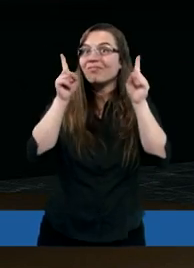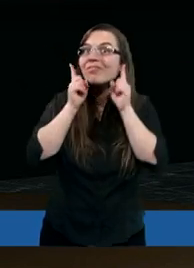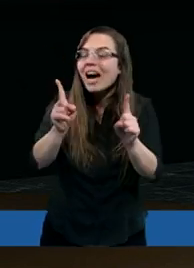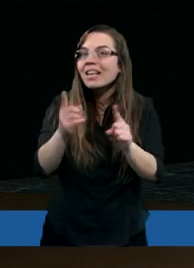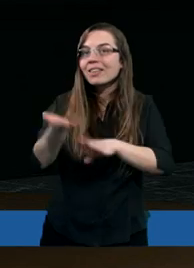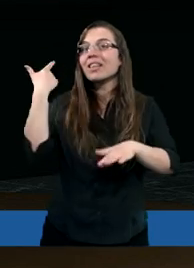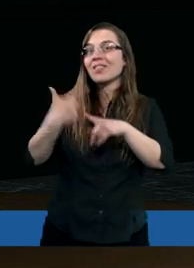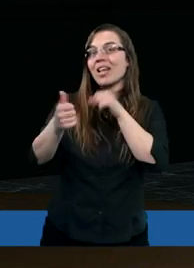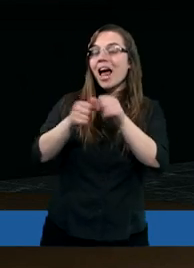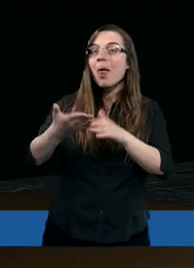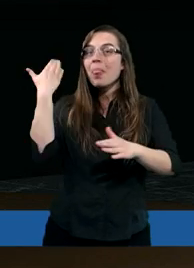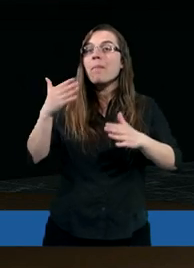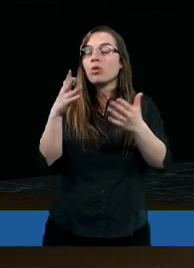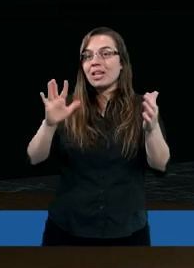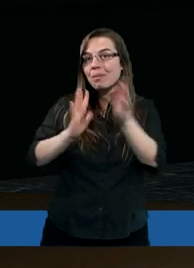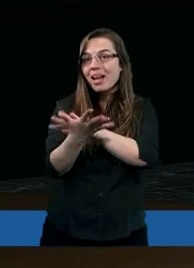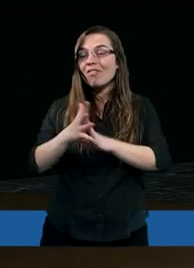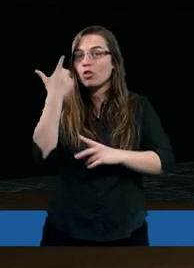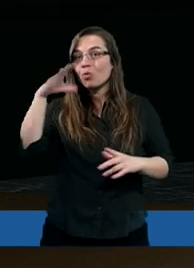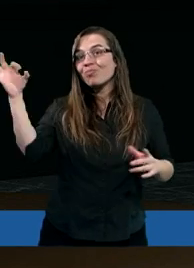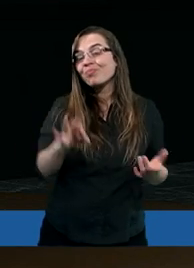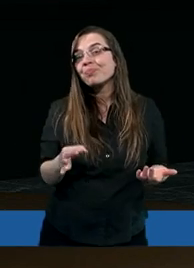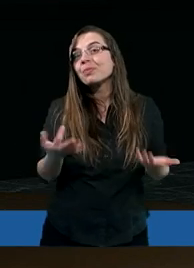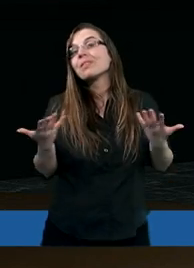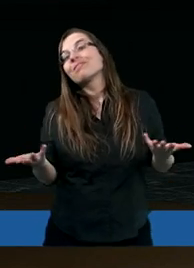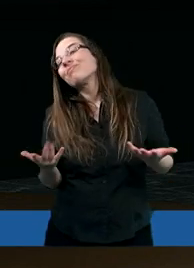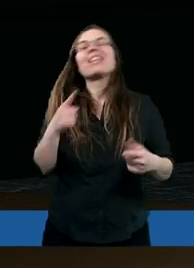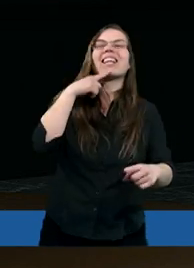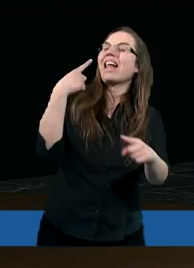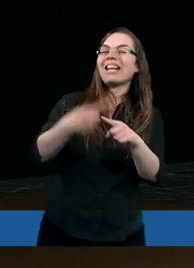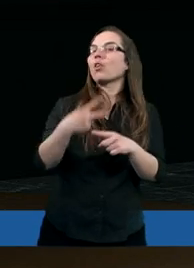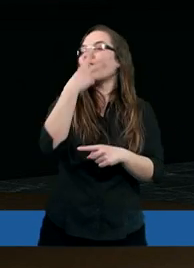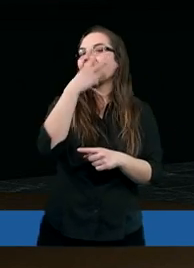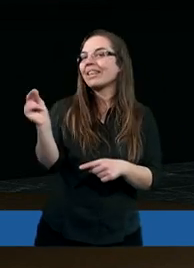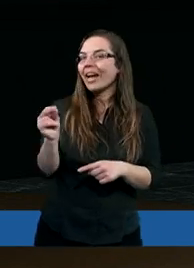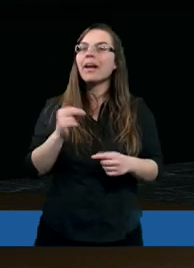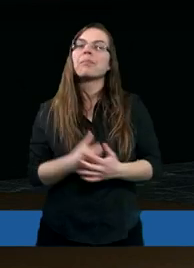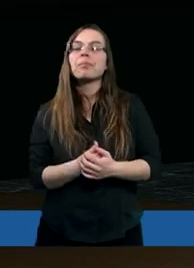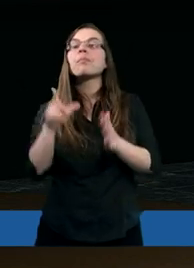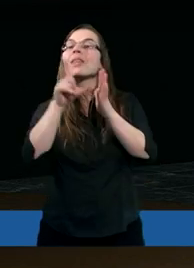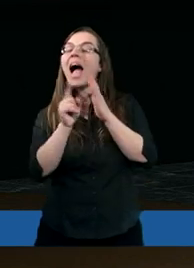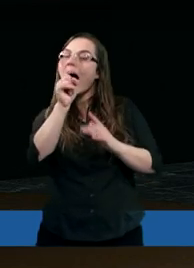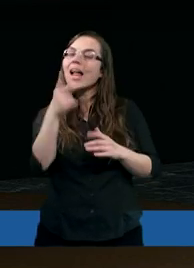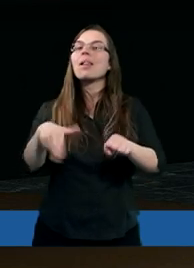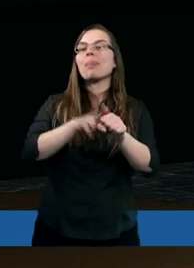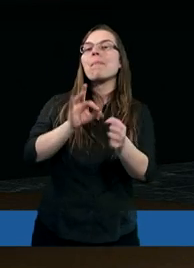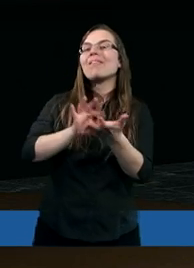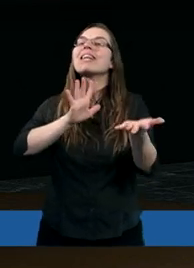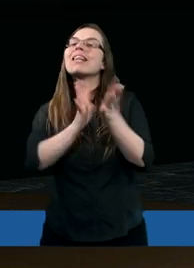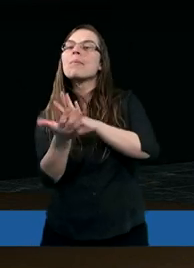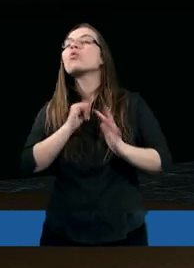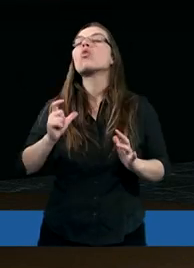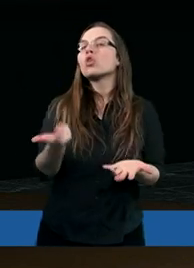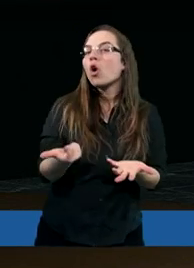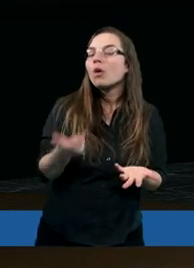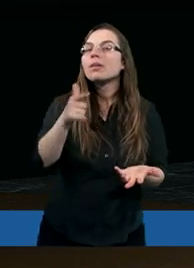lat temu mój charakter zmienił się w 100%? Zdecydowanie nie. Ale to, co na pewno się zmieniło,